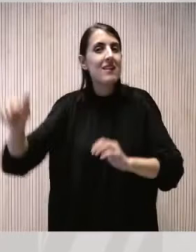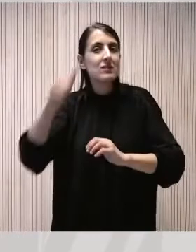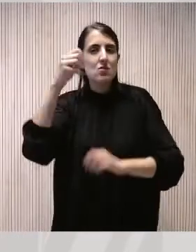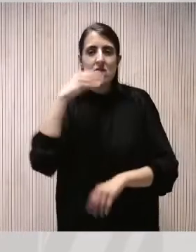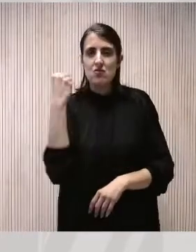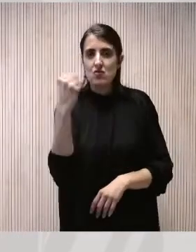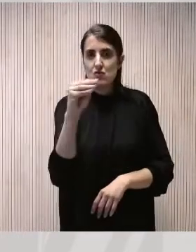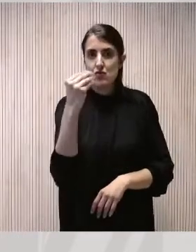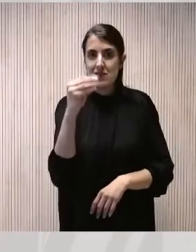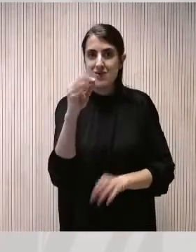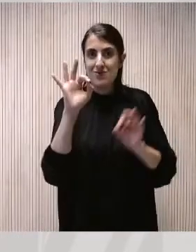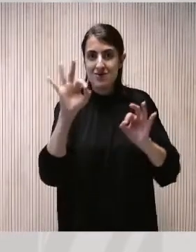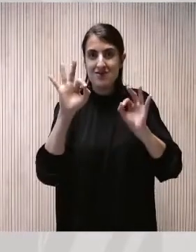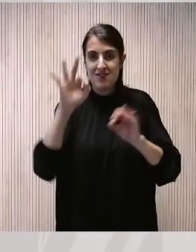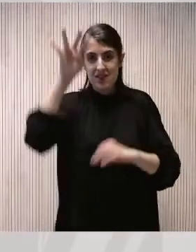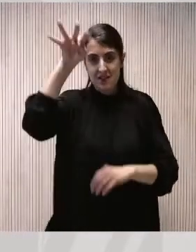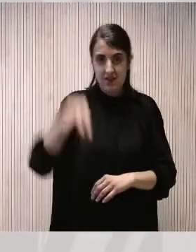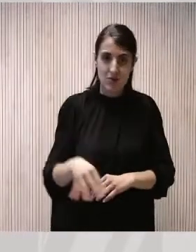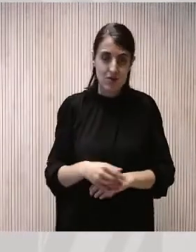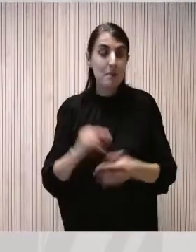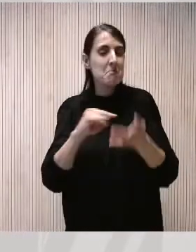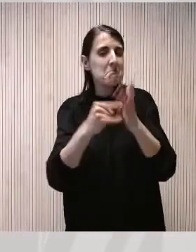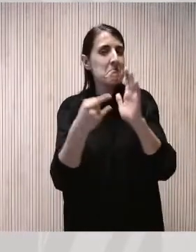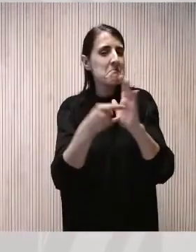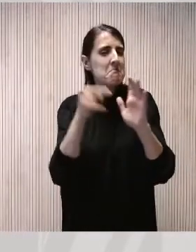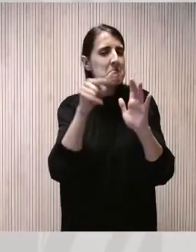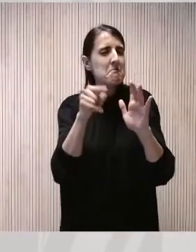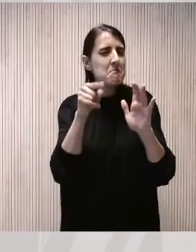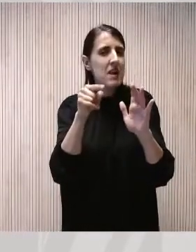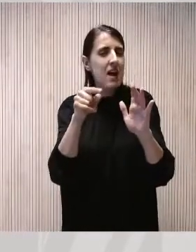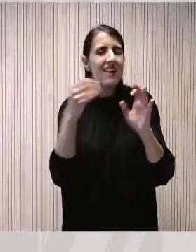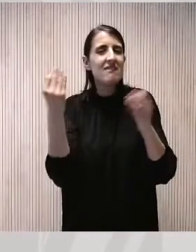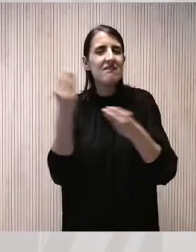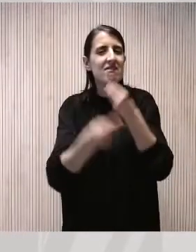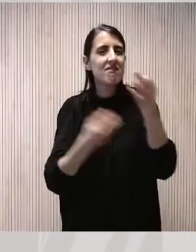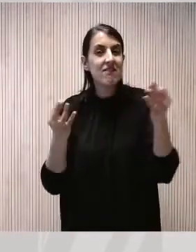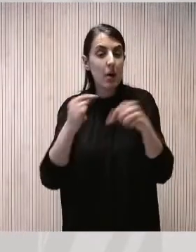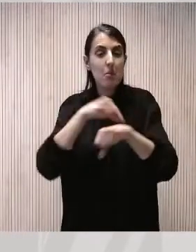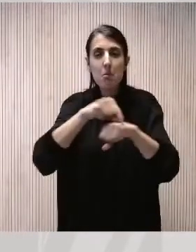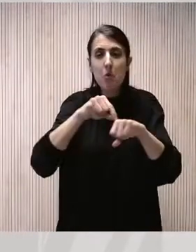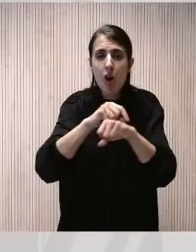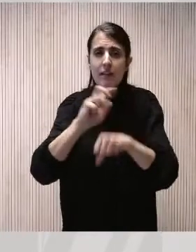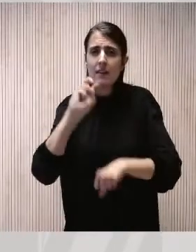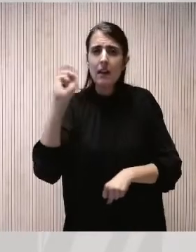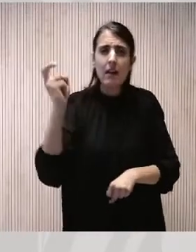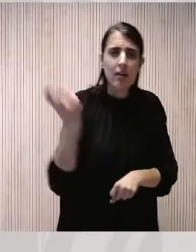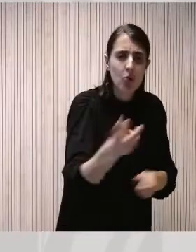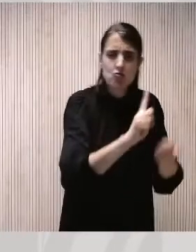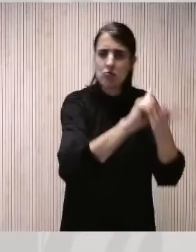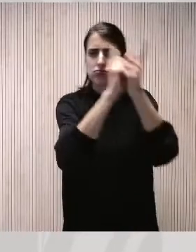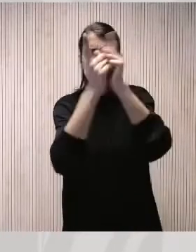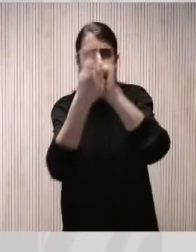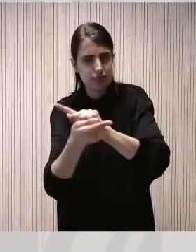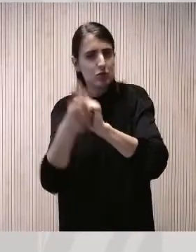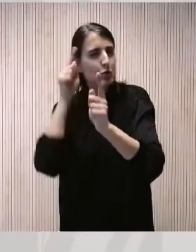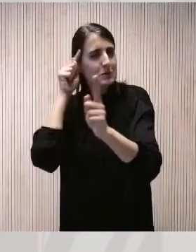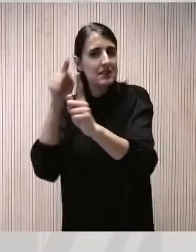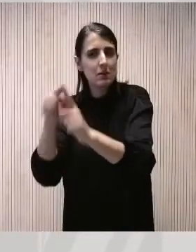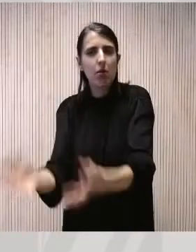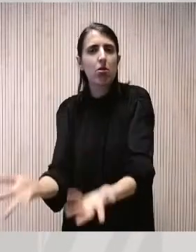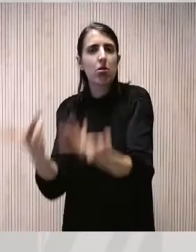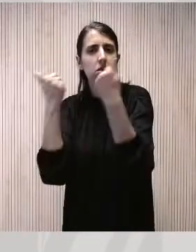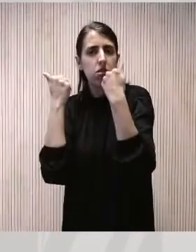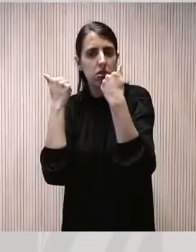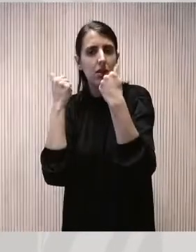joventut de Catalunya. Un pla que ha de reorientar les polítiques i els recursos per tal que siguin efectives i perquè responguin